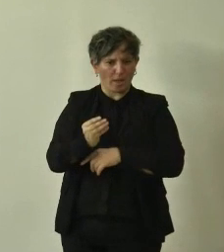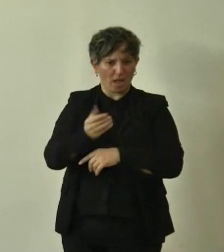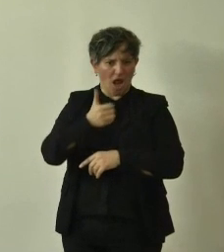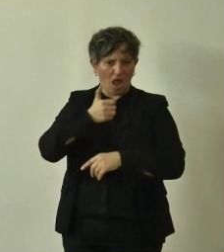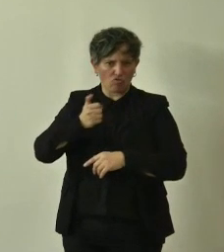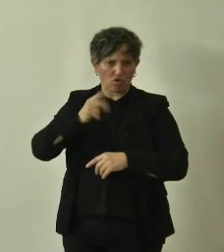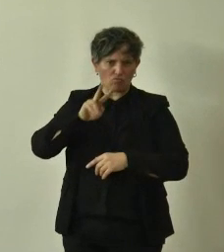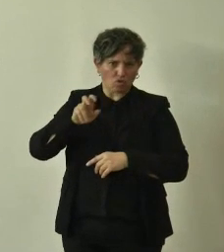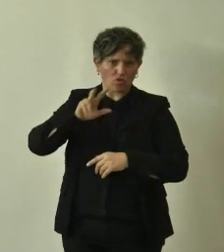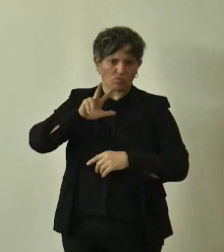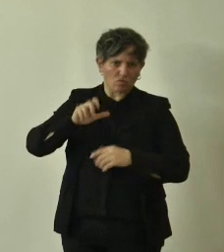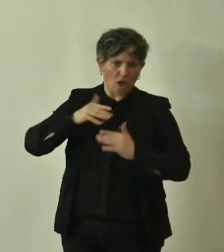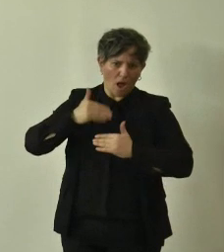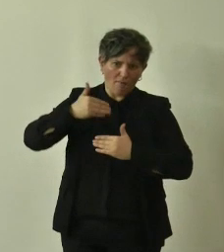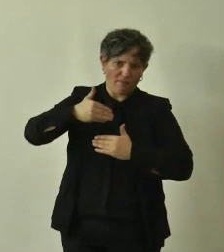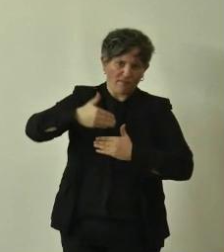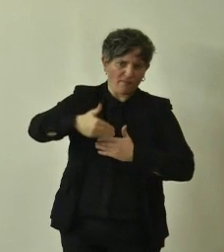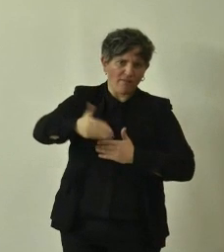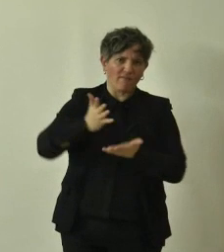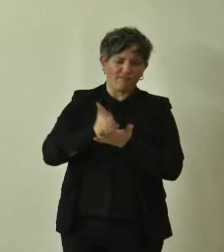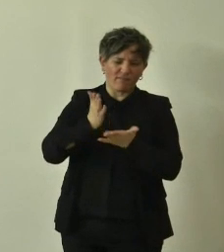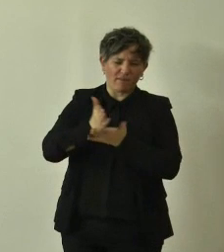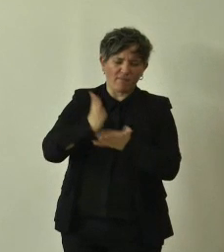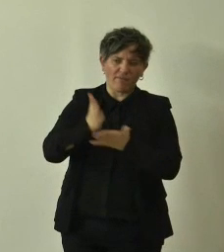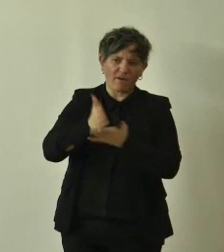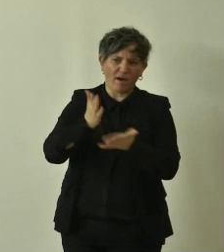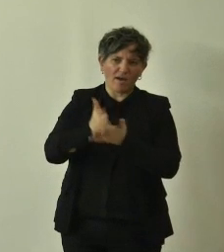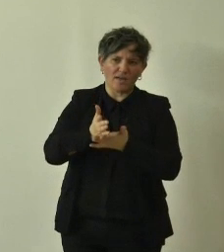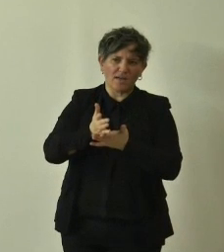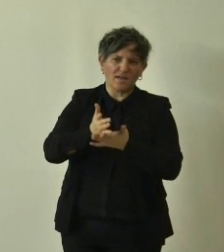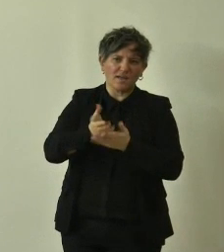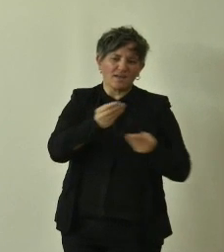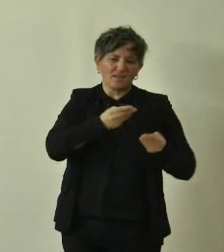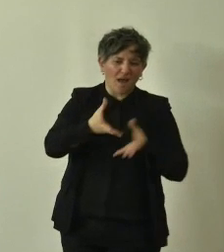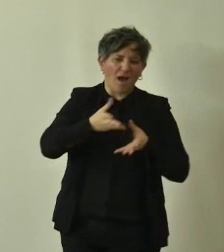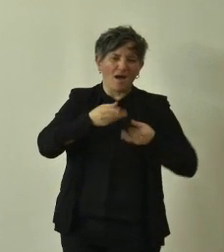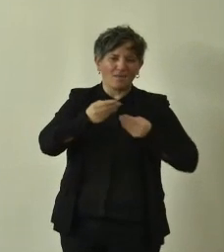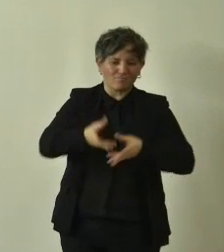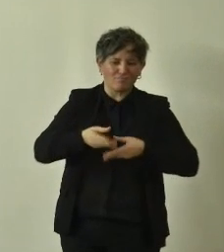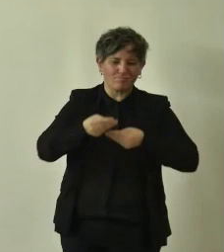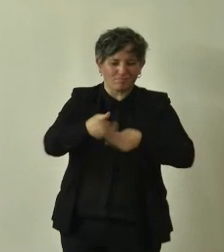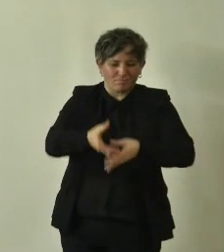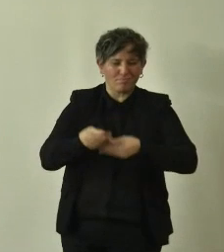anni traghetta storie, tradizioni, culture